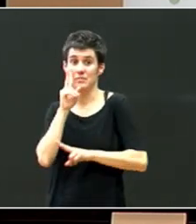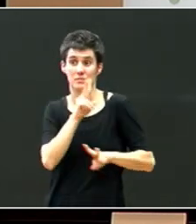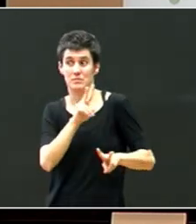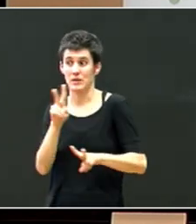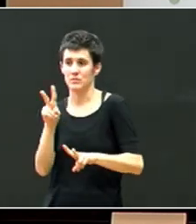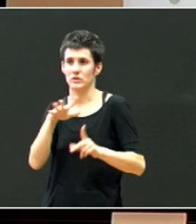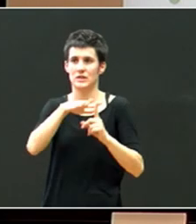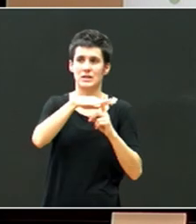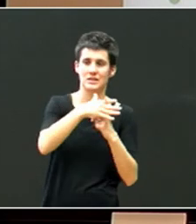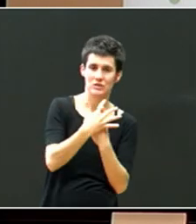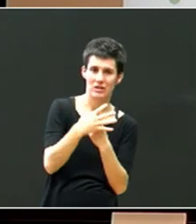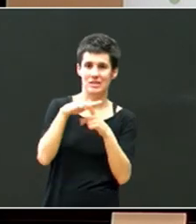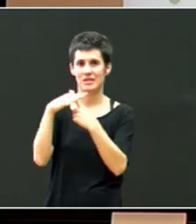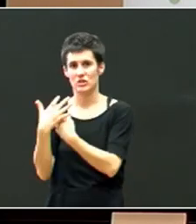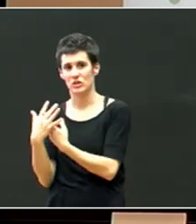ez dugula, ondo,